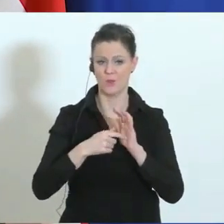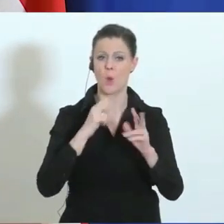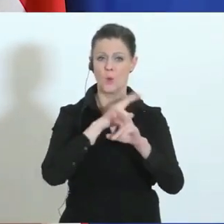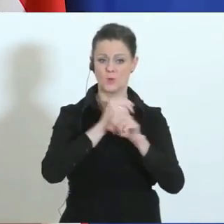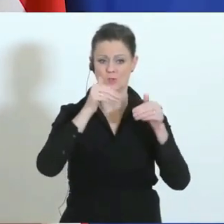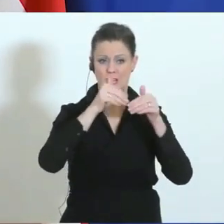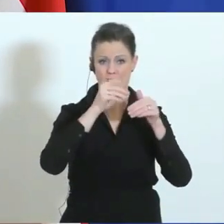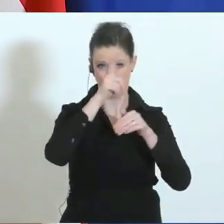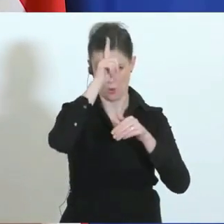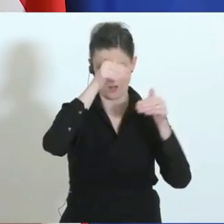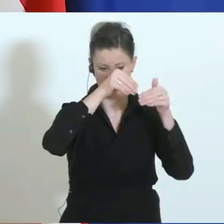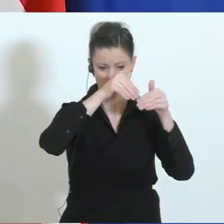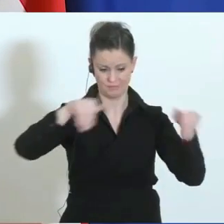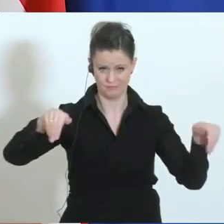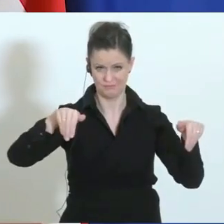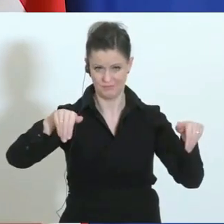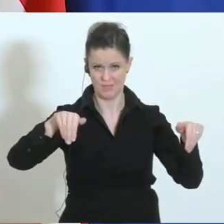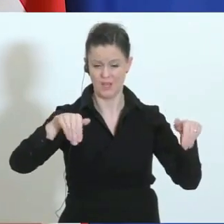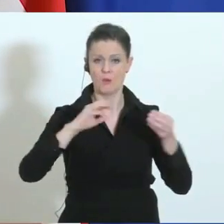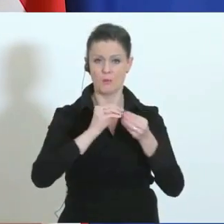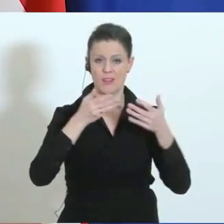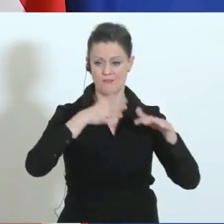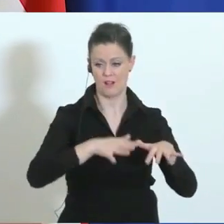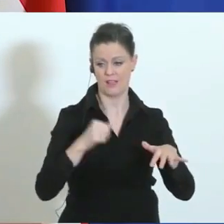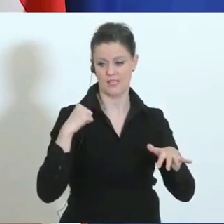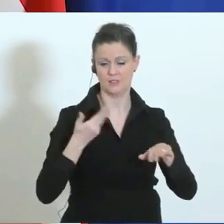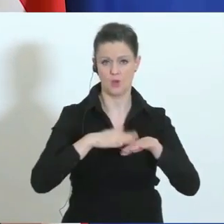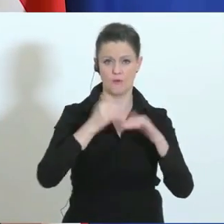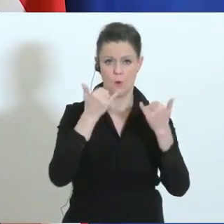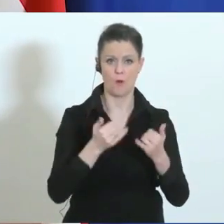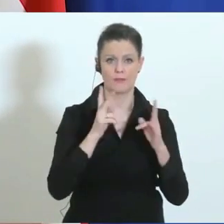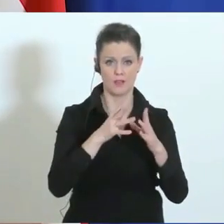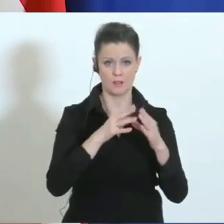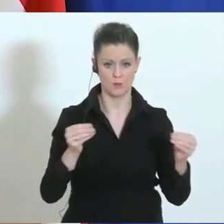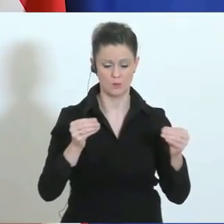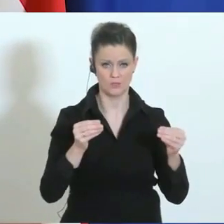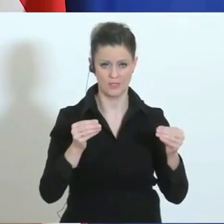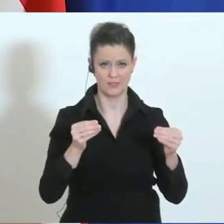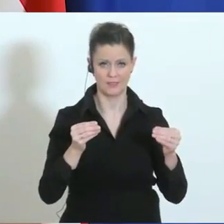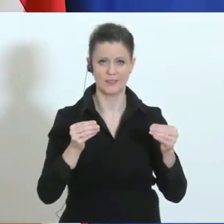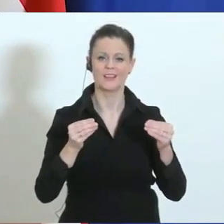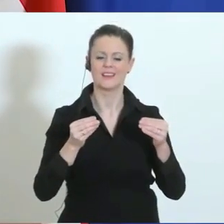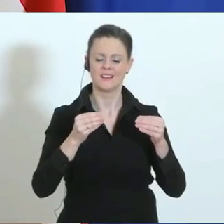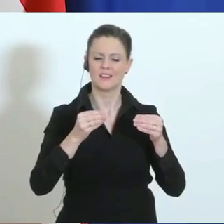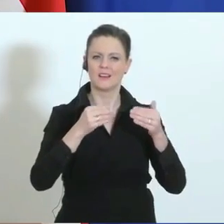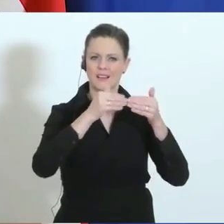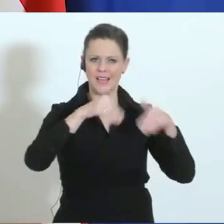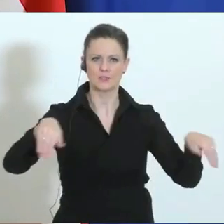Wir haben einen Problemfall noch in der Nacht von gestern auf heute lösen können. Da ging es um den Grenzübergang Vorarlberg,